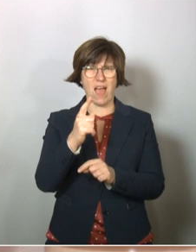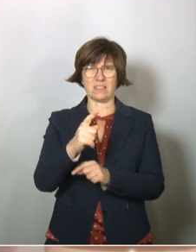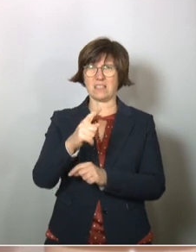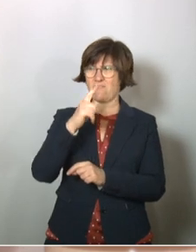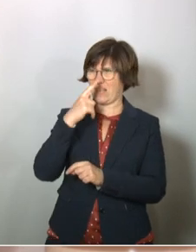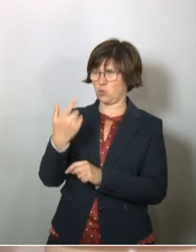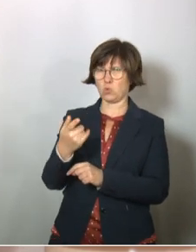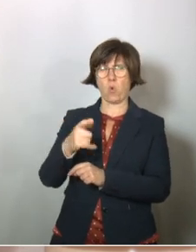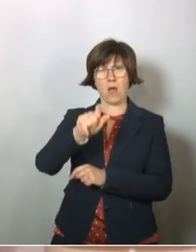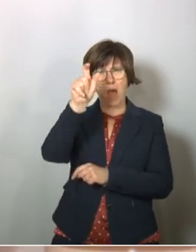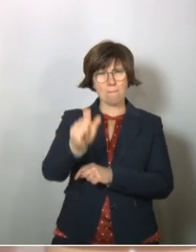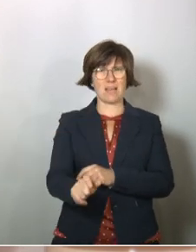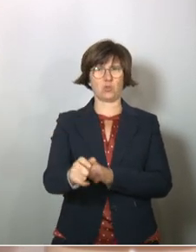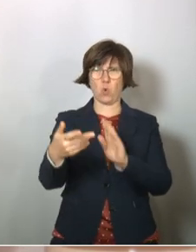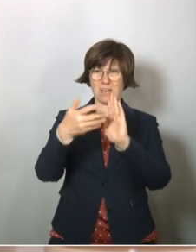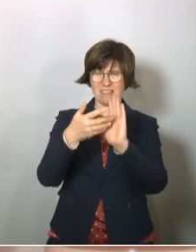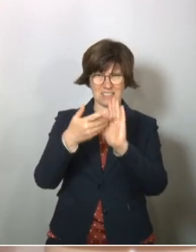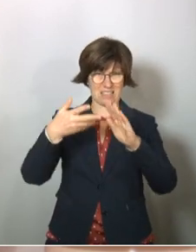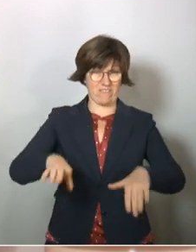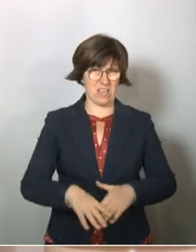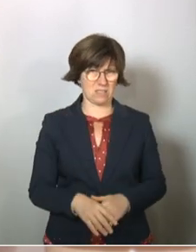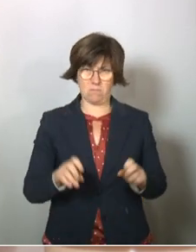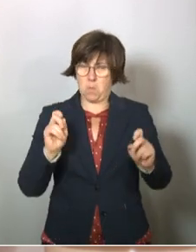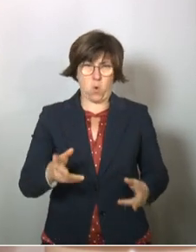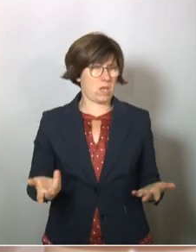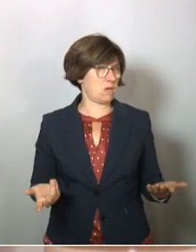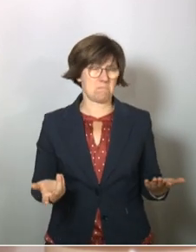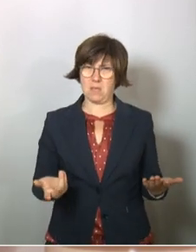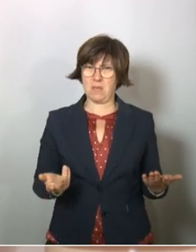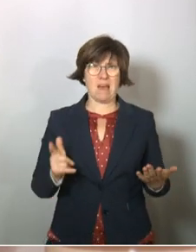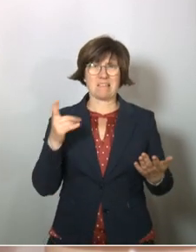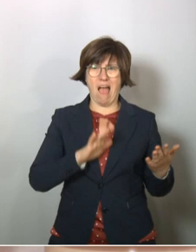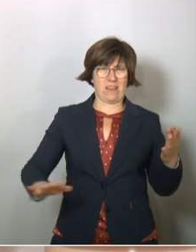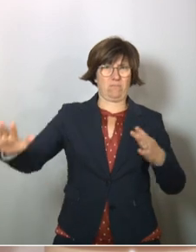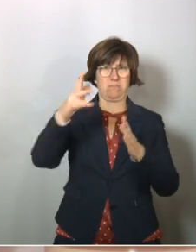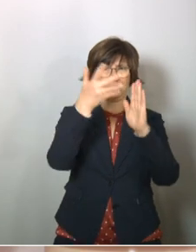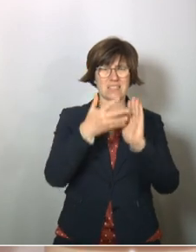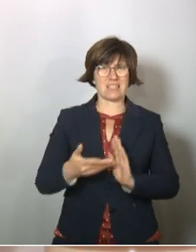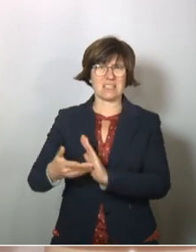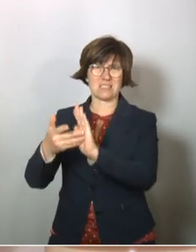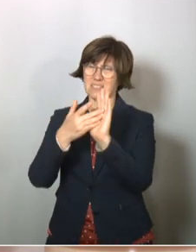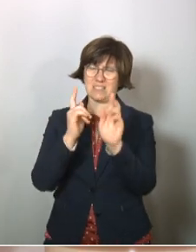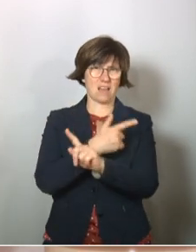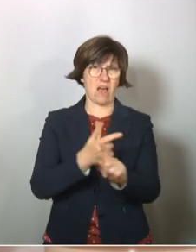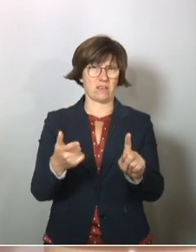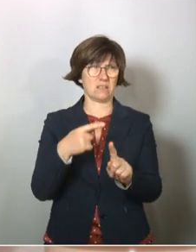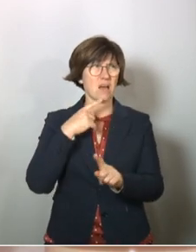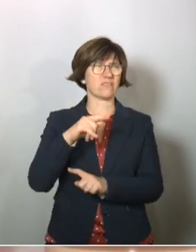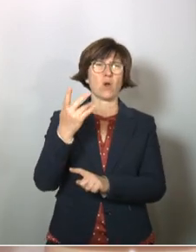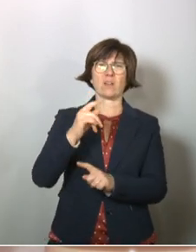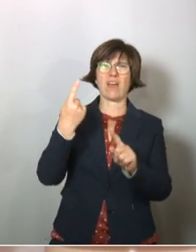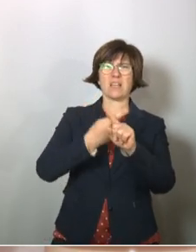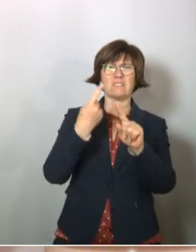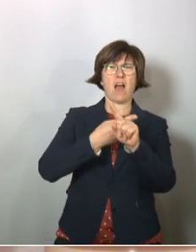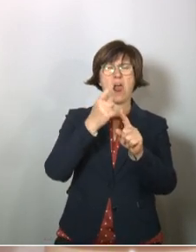man so eine Person getestet hat. Gut. Wir haben keine flächendeckenden Tests. Das heißt, es heißt es dann immer, so und so